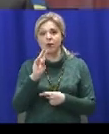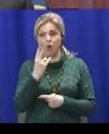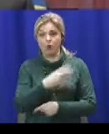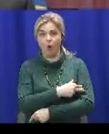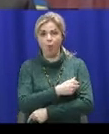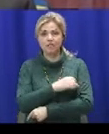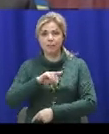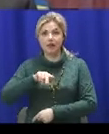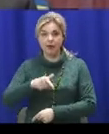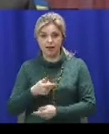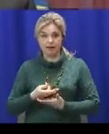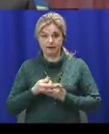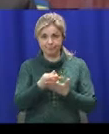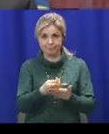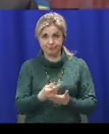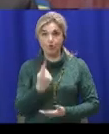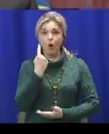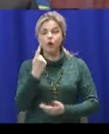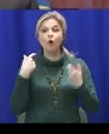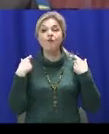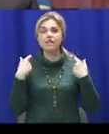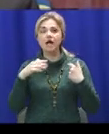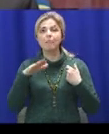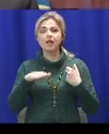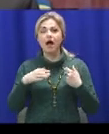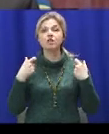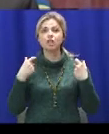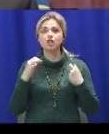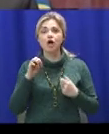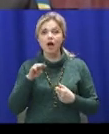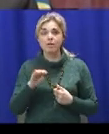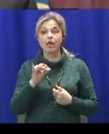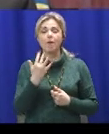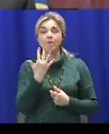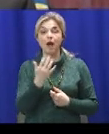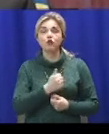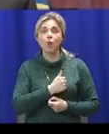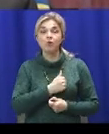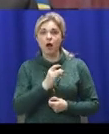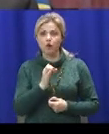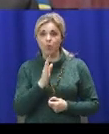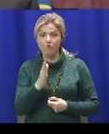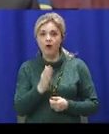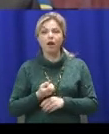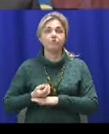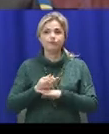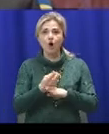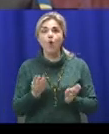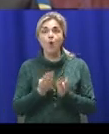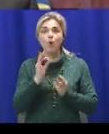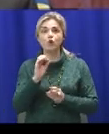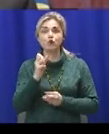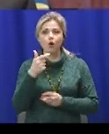Один офіцер, молодший сержант і п'ять солдатів. Доставлений з опіками тіла.